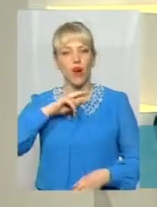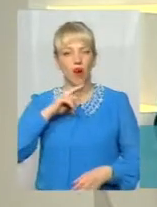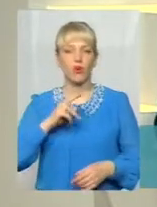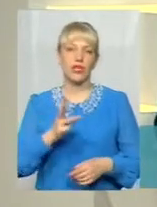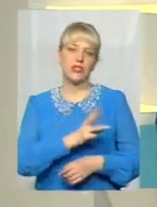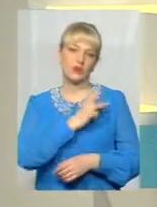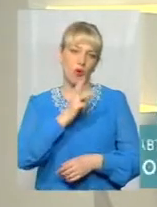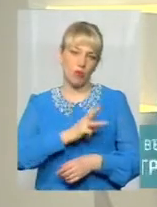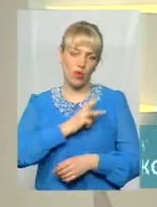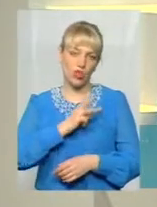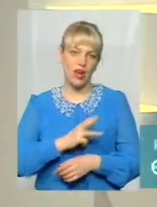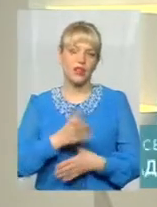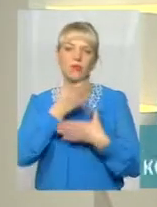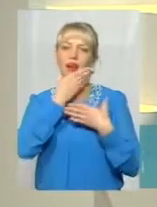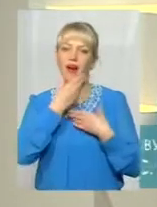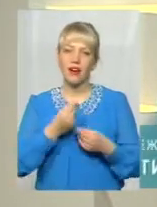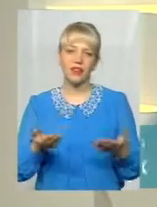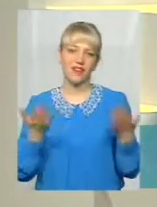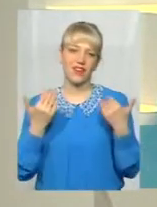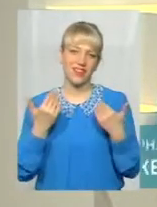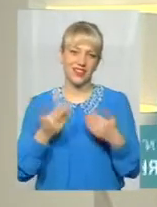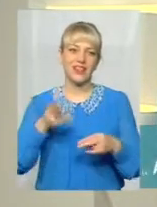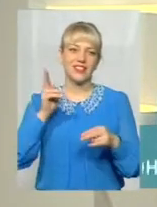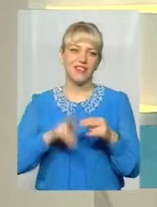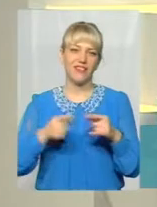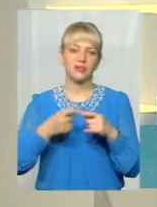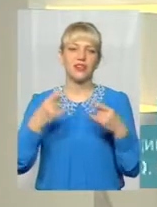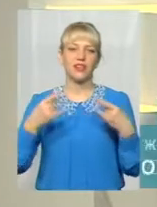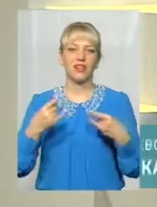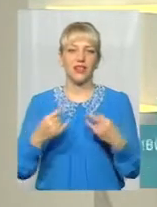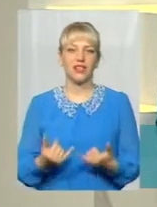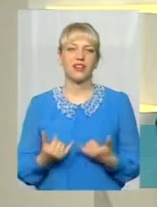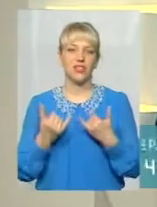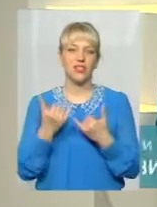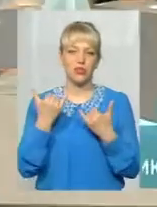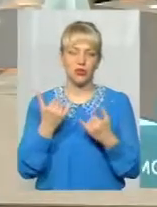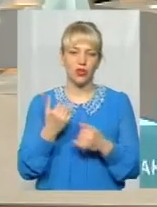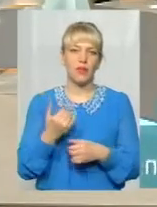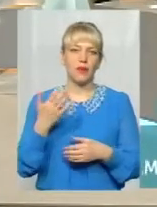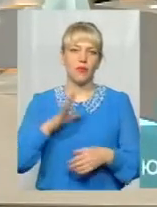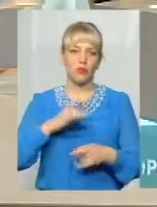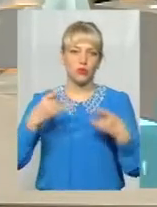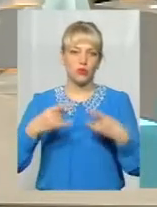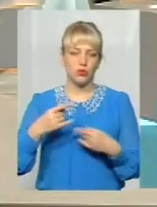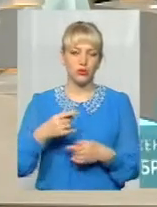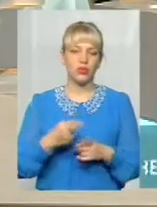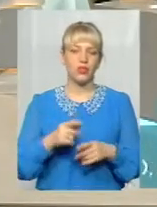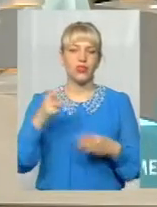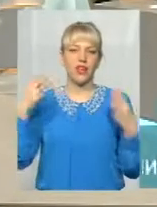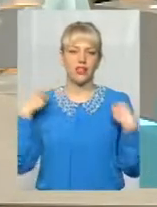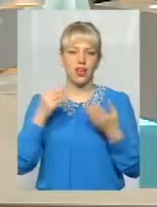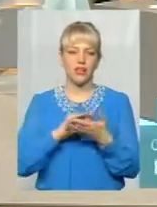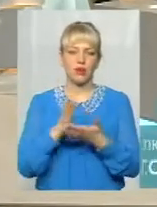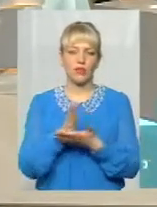побажаннями гарних вихідних завершуємо цей ефір. Я нагадаю, що в студії сьогодні був Андрій Козак, начальник пресслужби головного